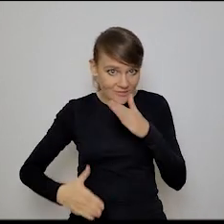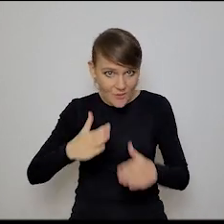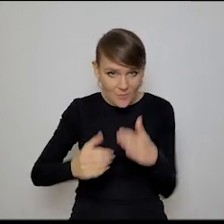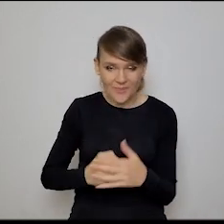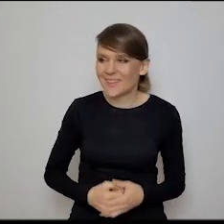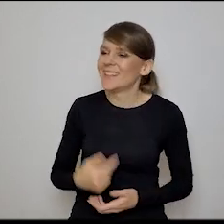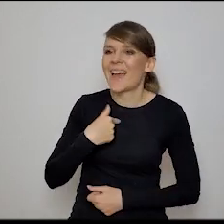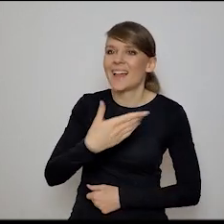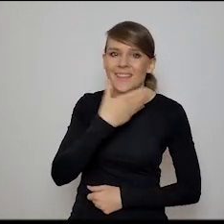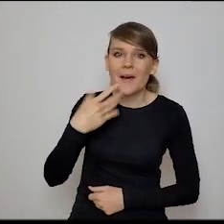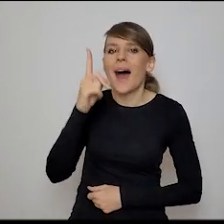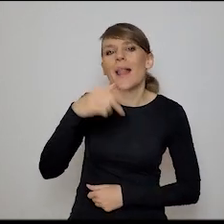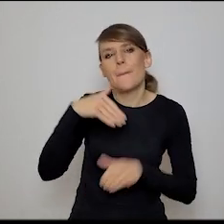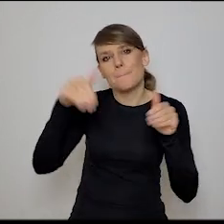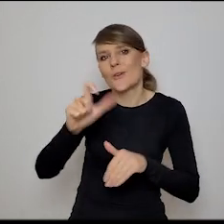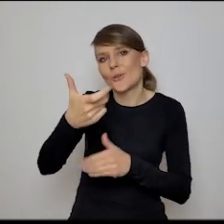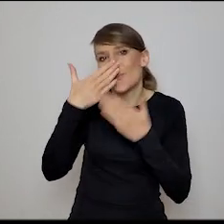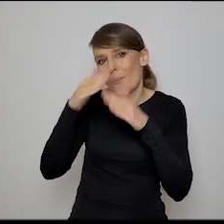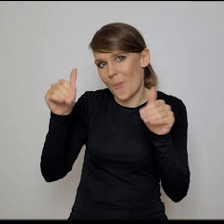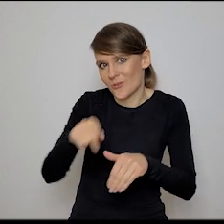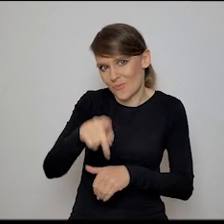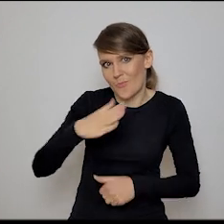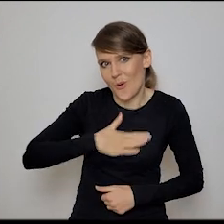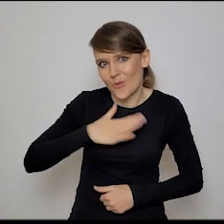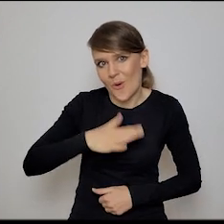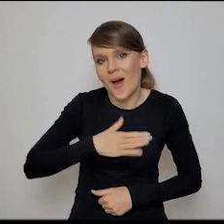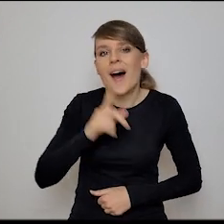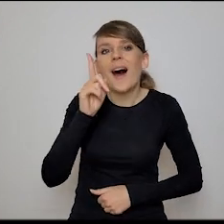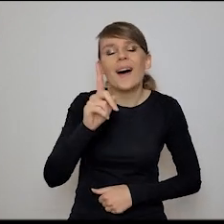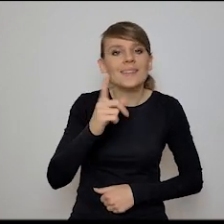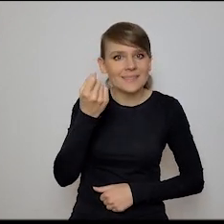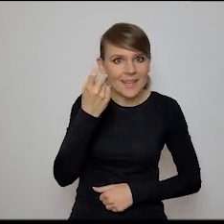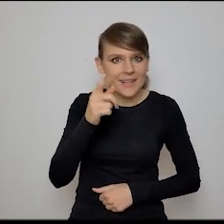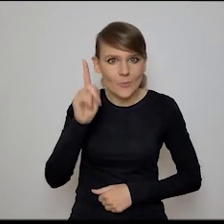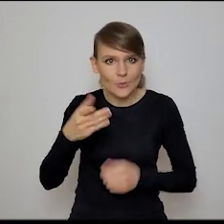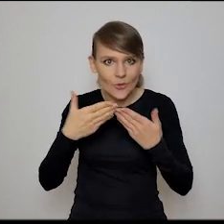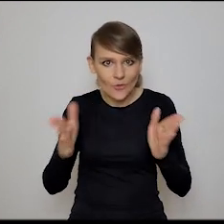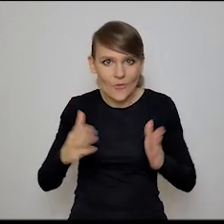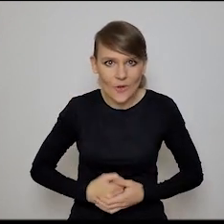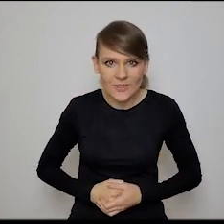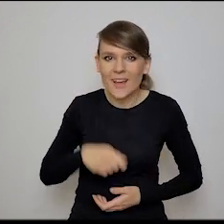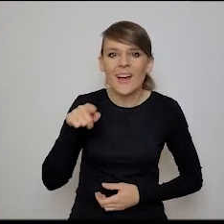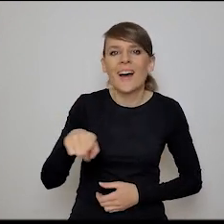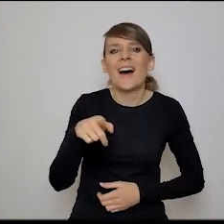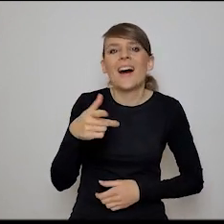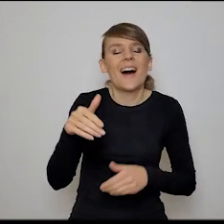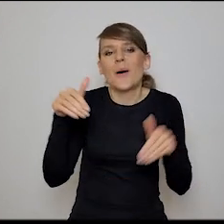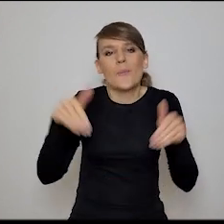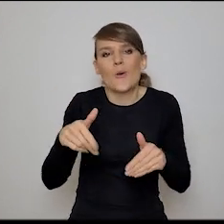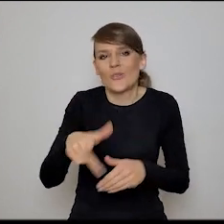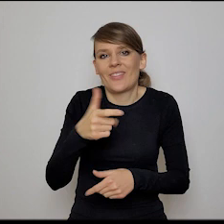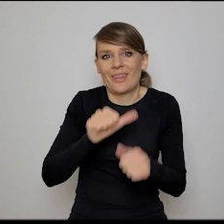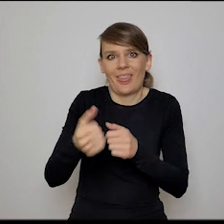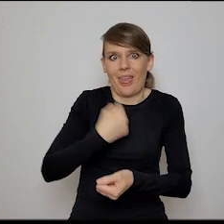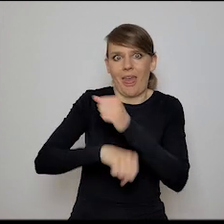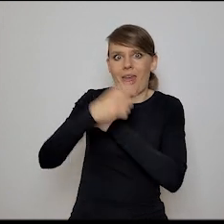coś pokazać, co ci może spodoba się, tylko muszę to otworzyć, co może nie jest botem Aleksandry Przegalińskiej, ale